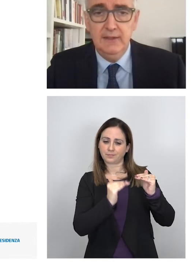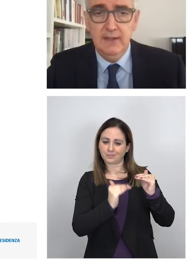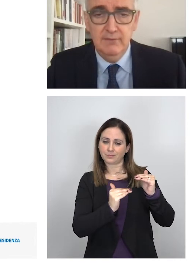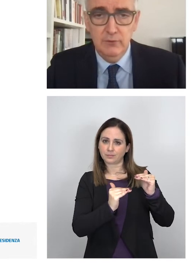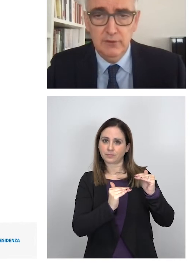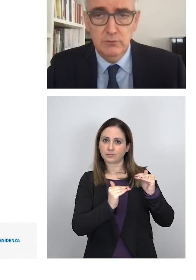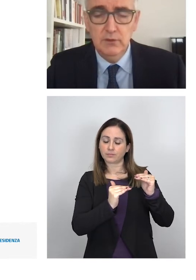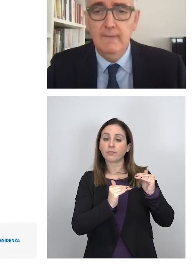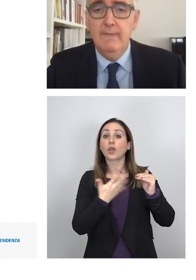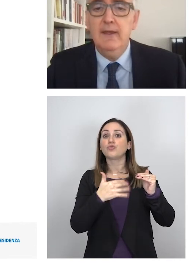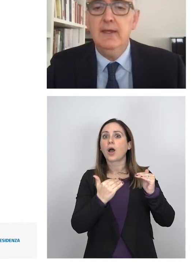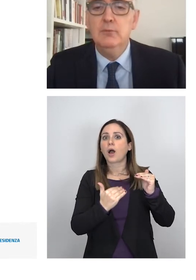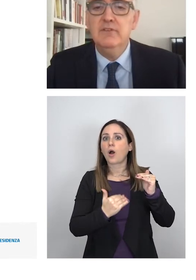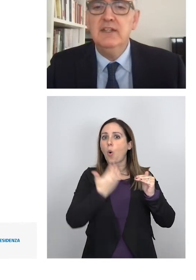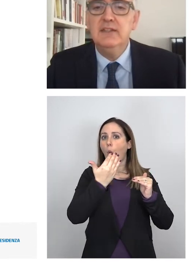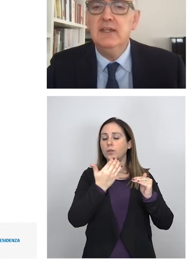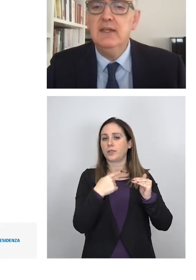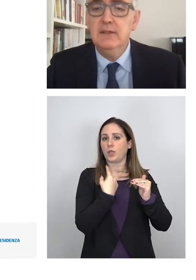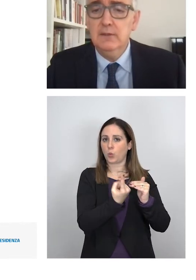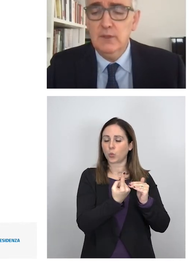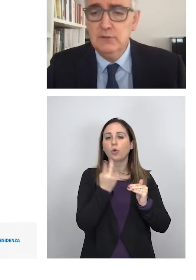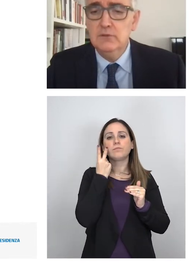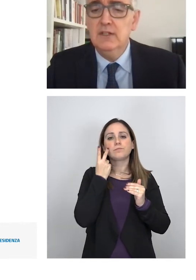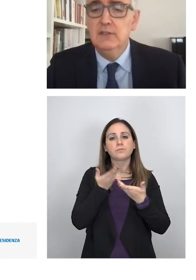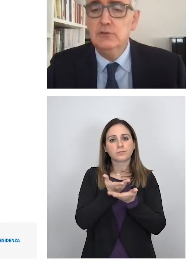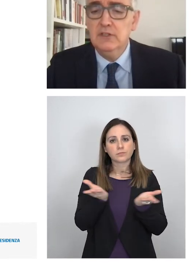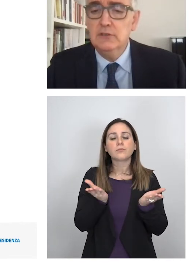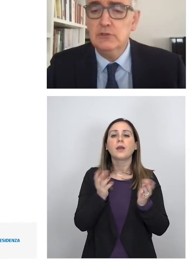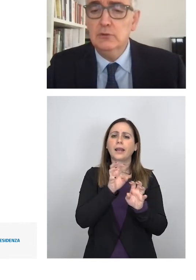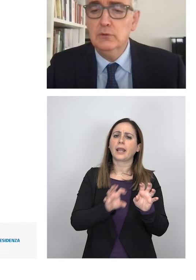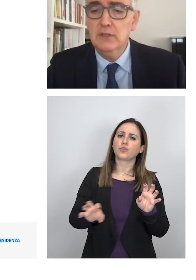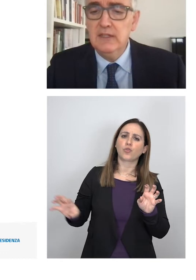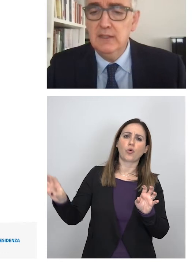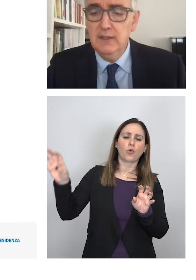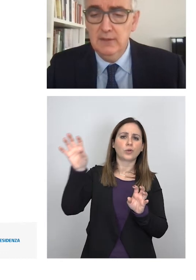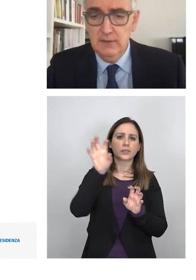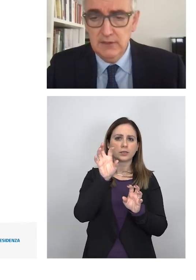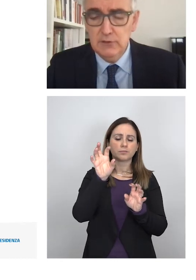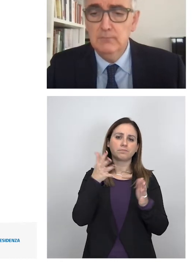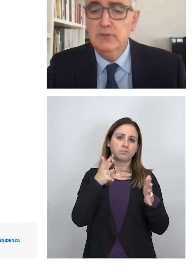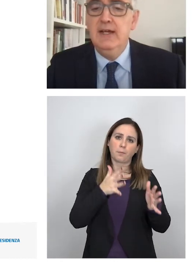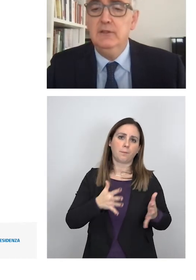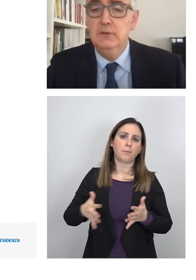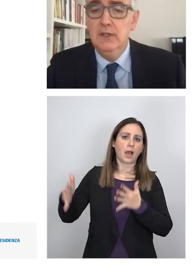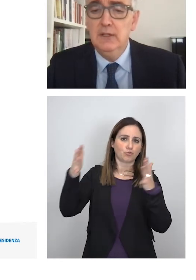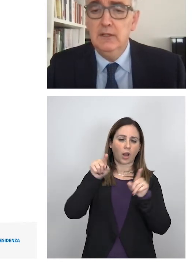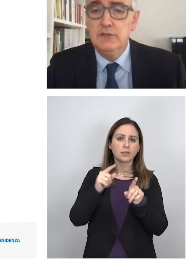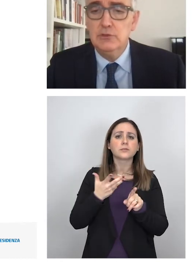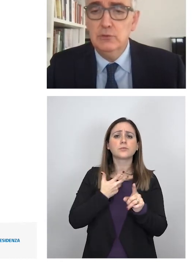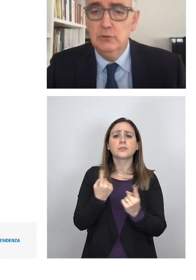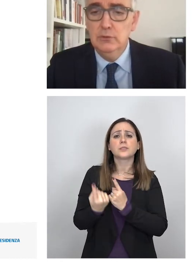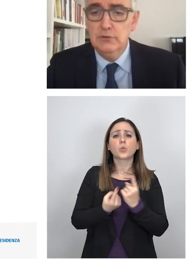anche al valore di 1 e come vedete quasi tutte le regioni sono in rischio moderato